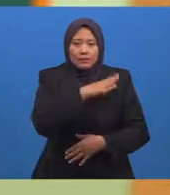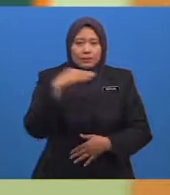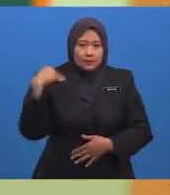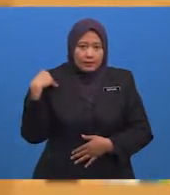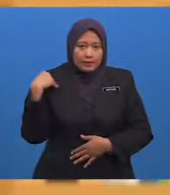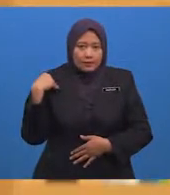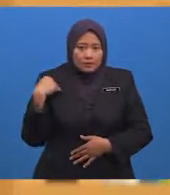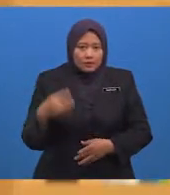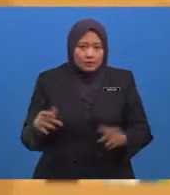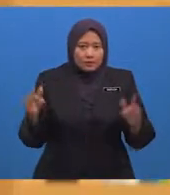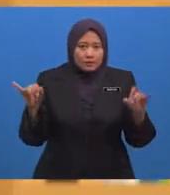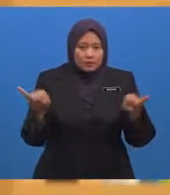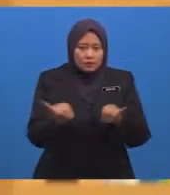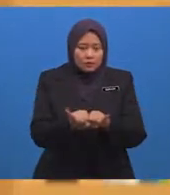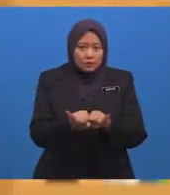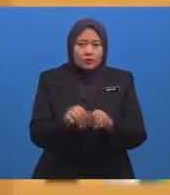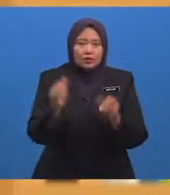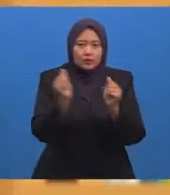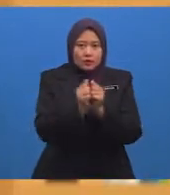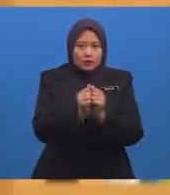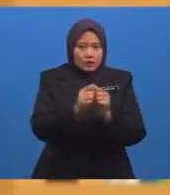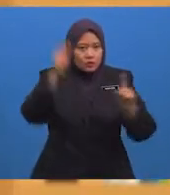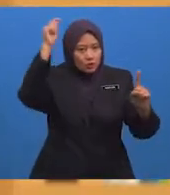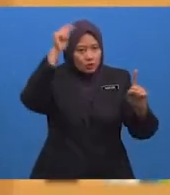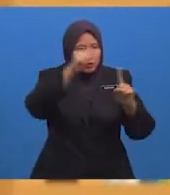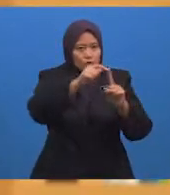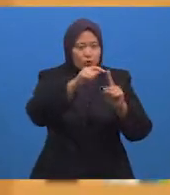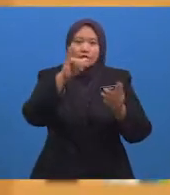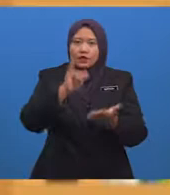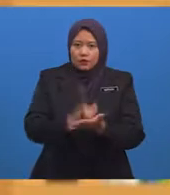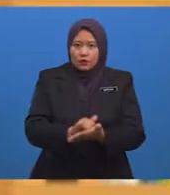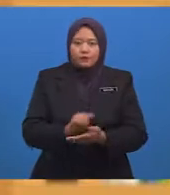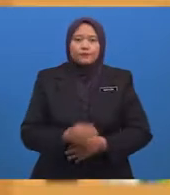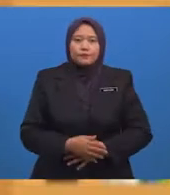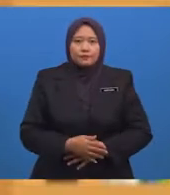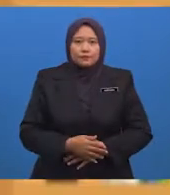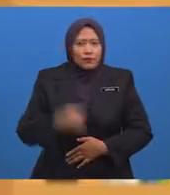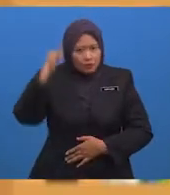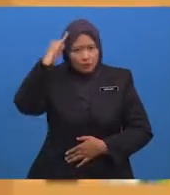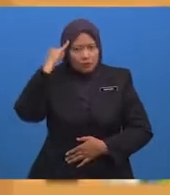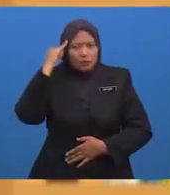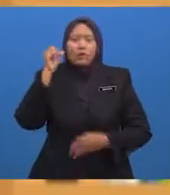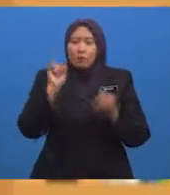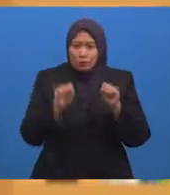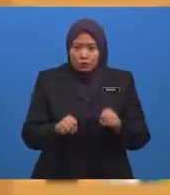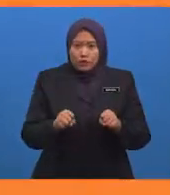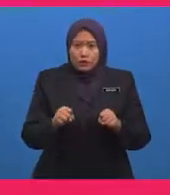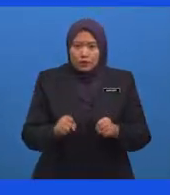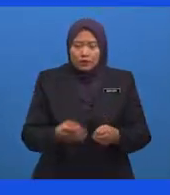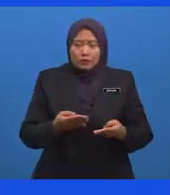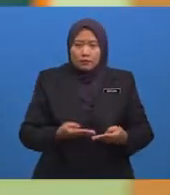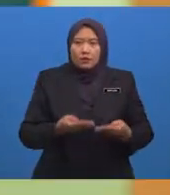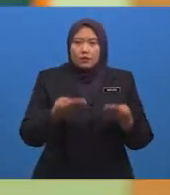Ilmu pengetahuan boleh disampaikan dalam pelbagai medium dan kaedah yang tertentu